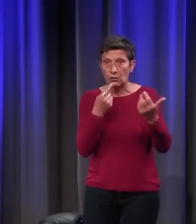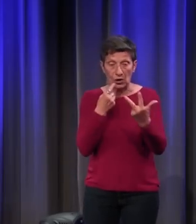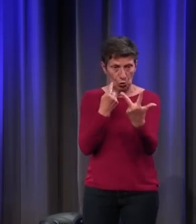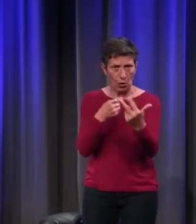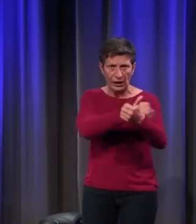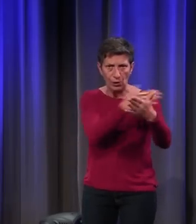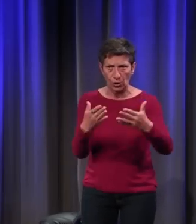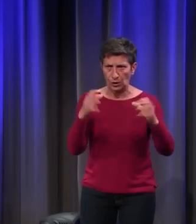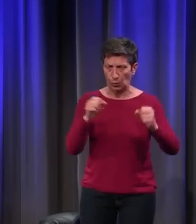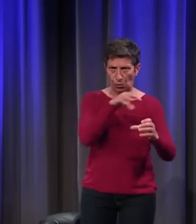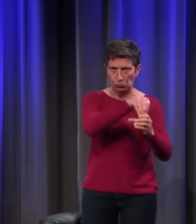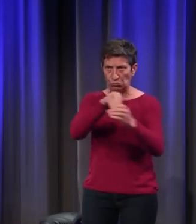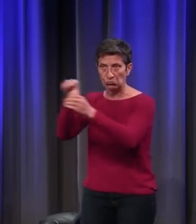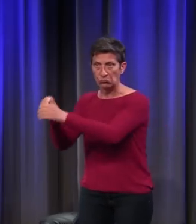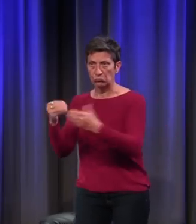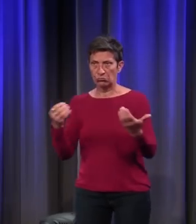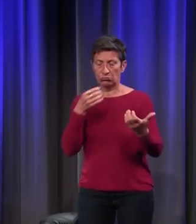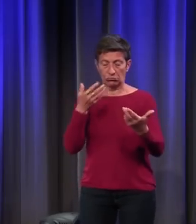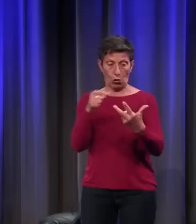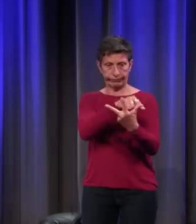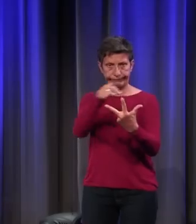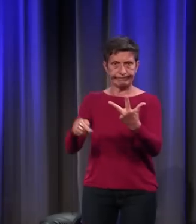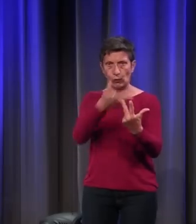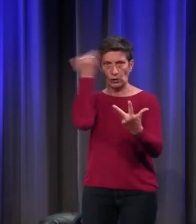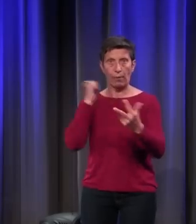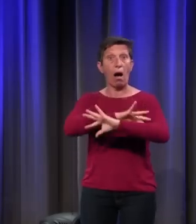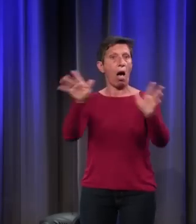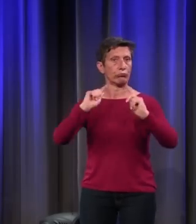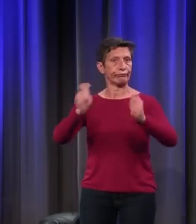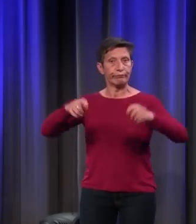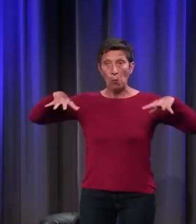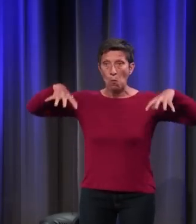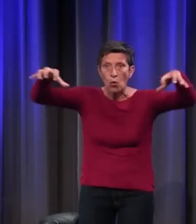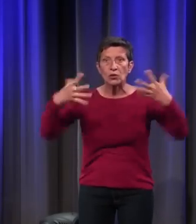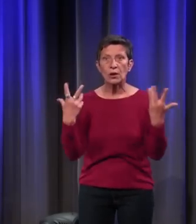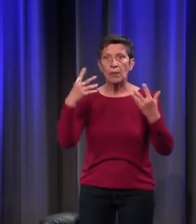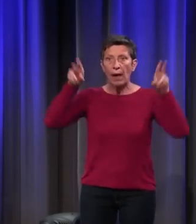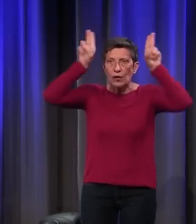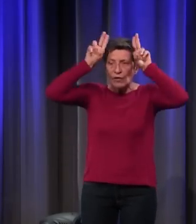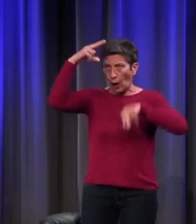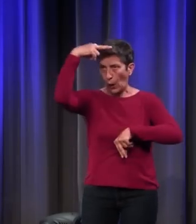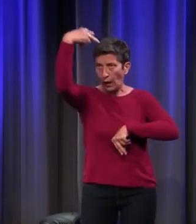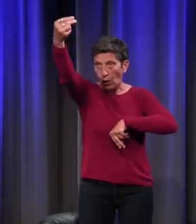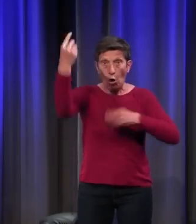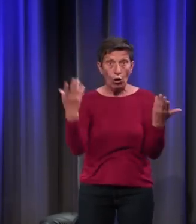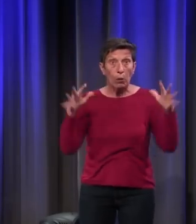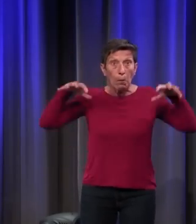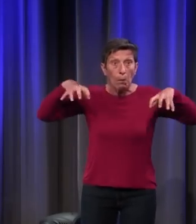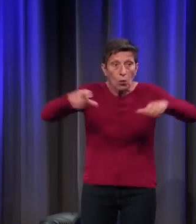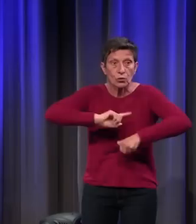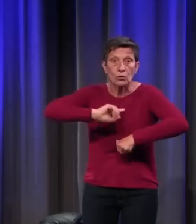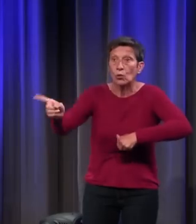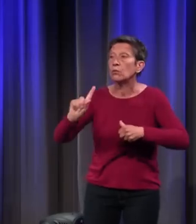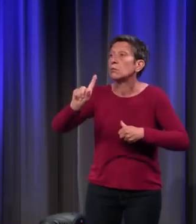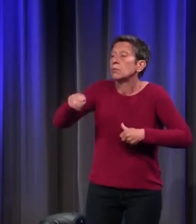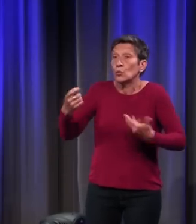catégories. C'est un monstre. Mais la licorne, ce n'est pas un monstre. Elle est totalement composite. Elle a un